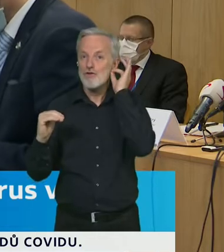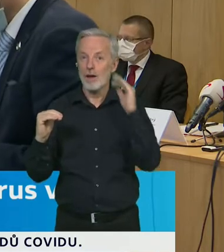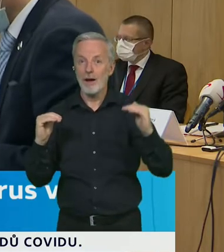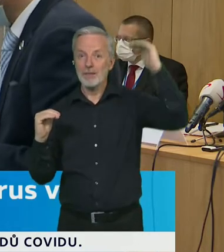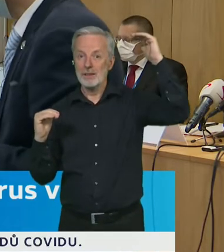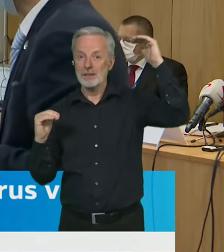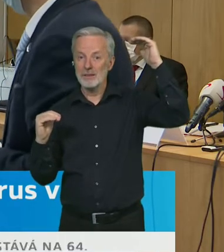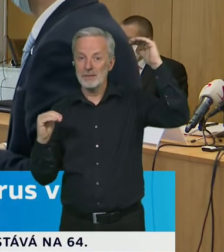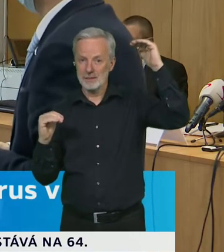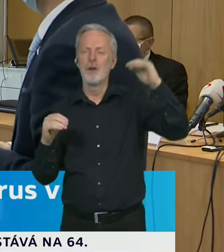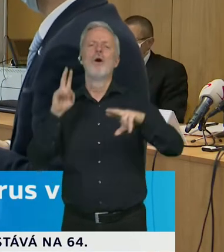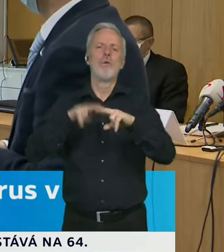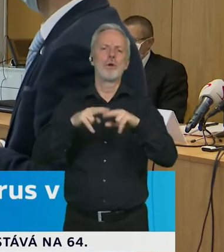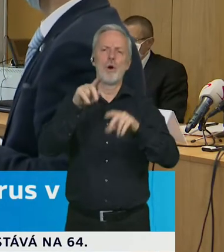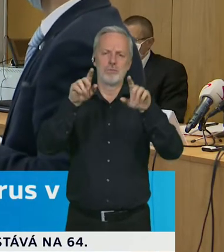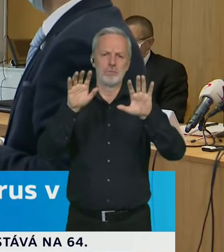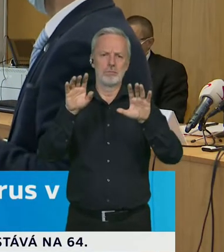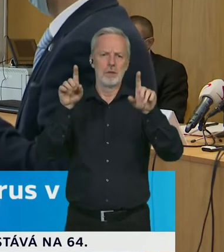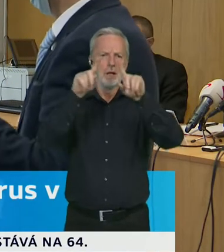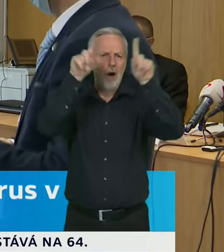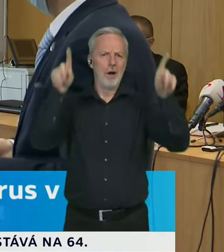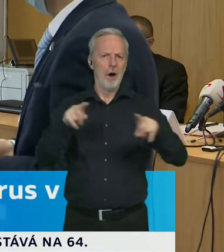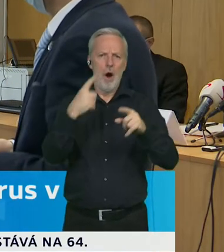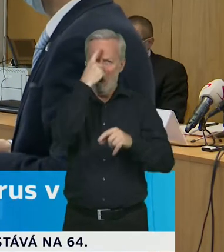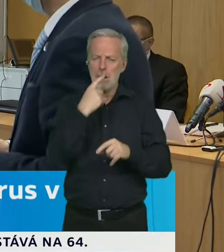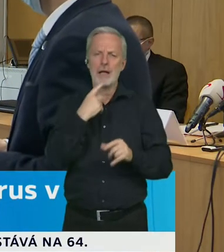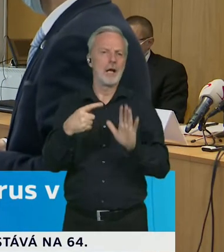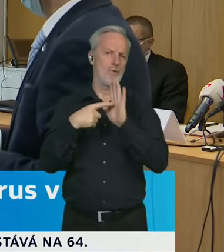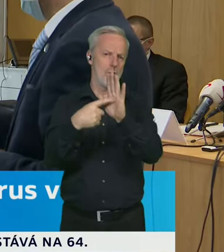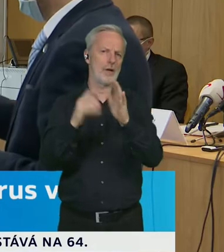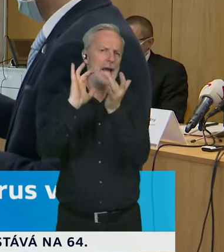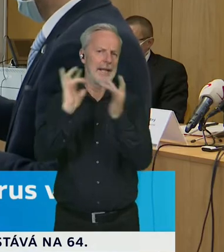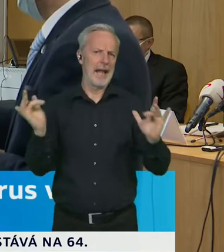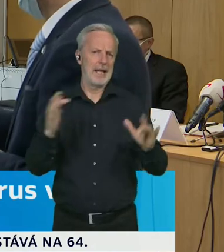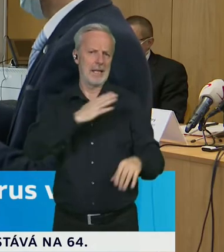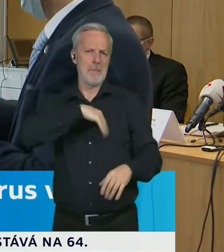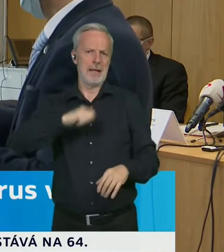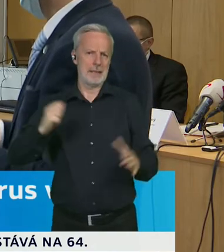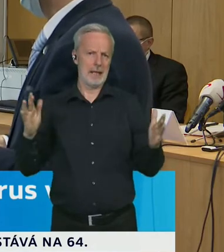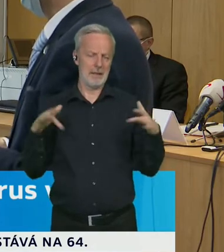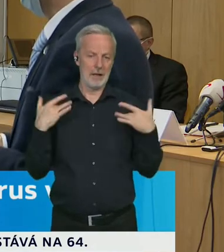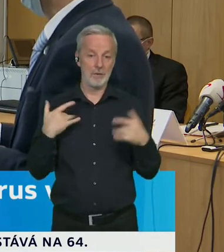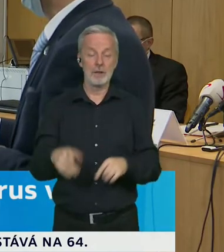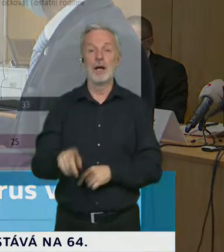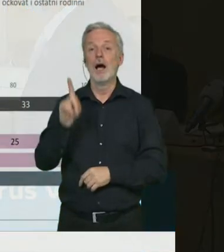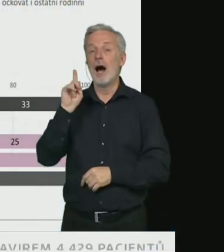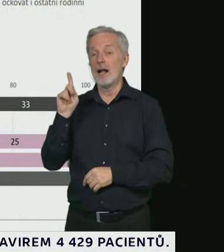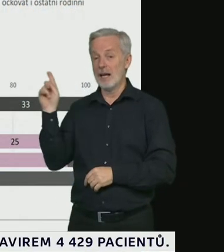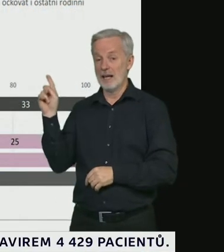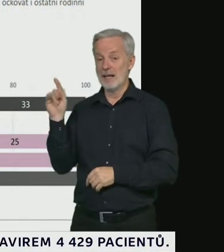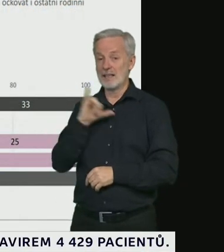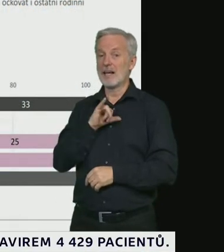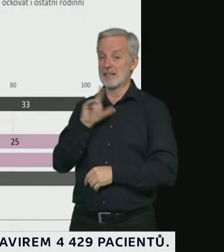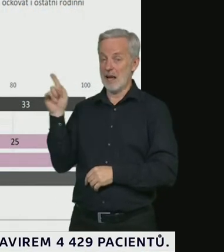potom na našem webu a celá ta prezentace. A zajímavá, ale předvídatelná je tato informace.